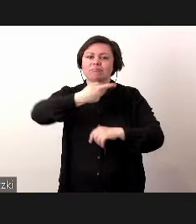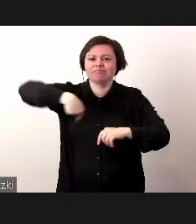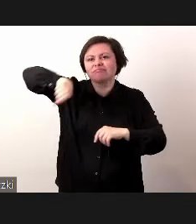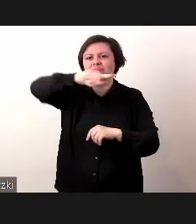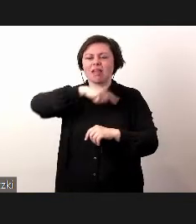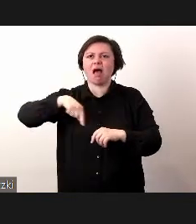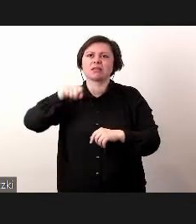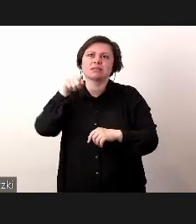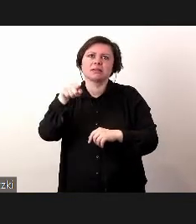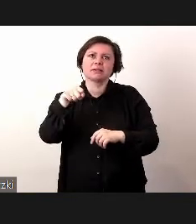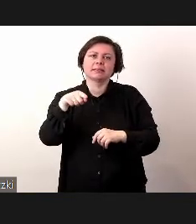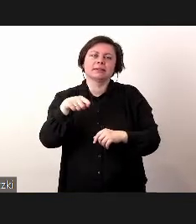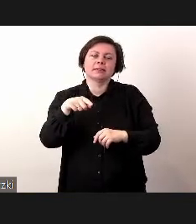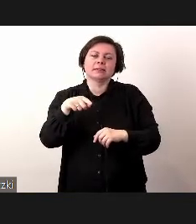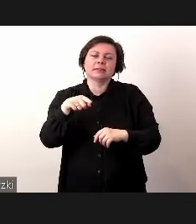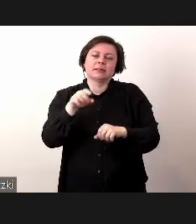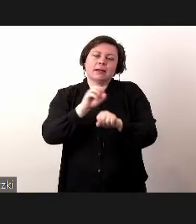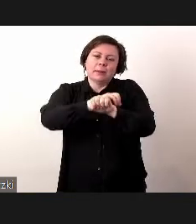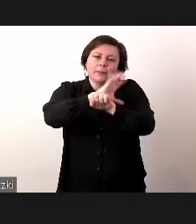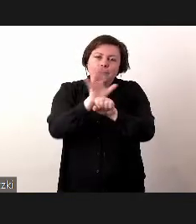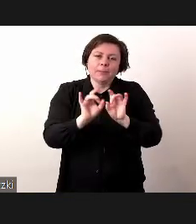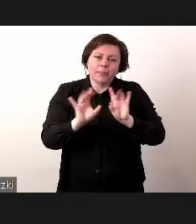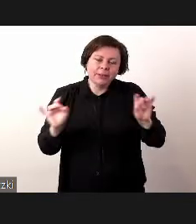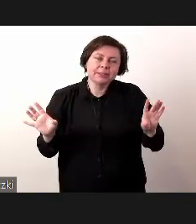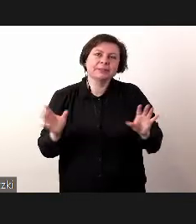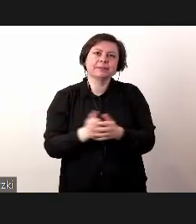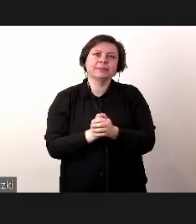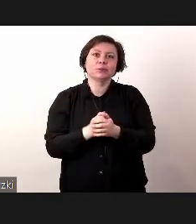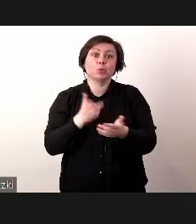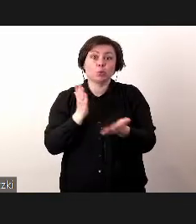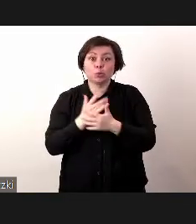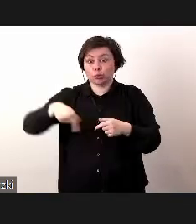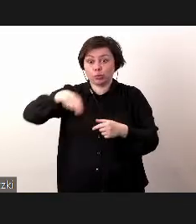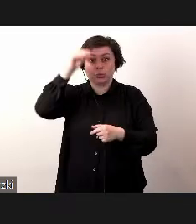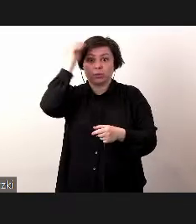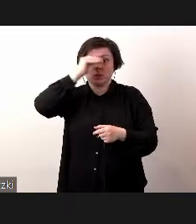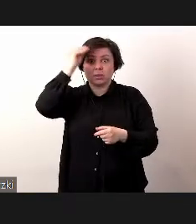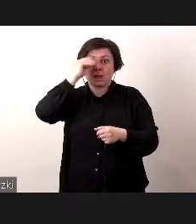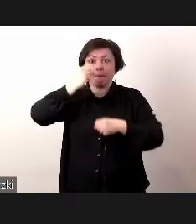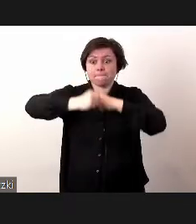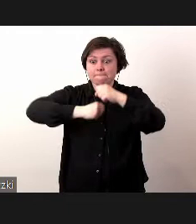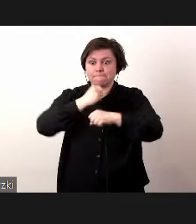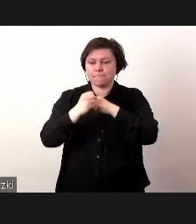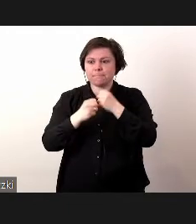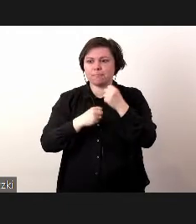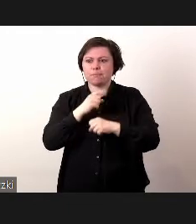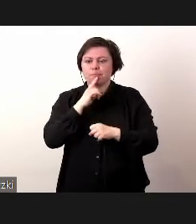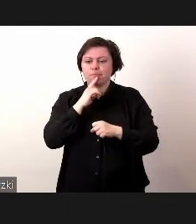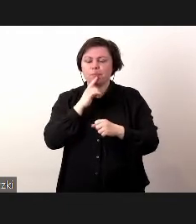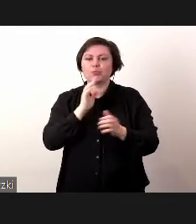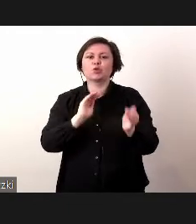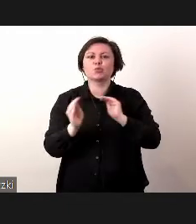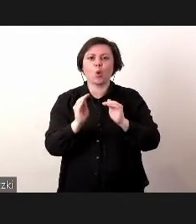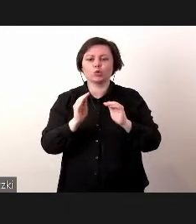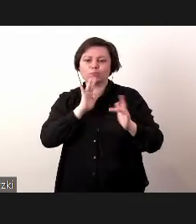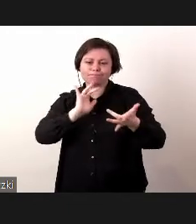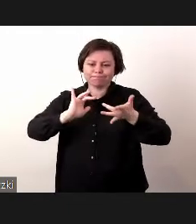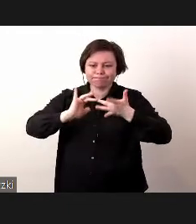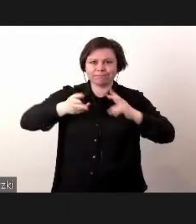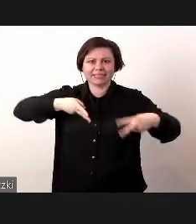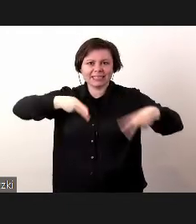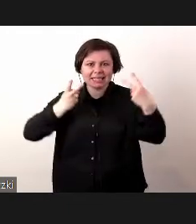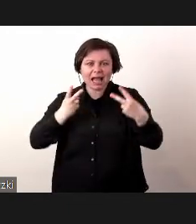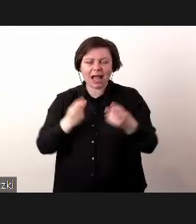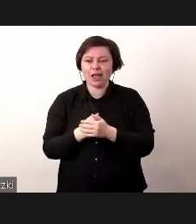pandemia, to to jest to, że się wreszcie nauczyliśmy pracować w jakiś sposób zdalnie. Czyli